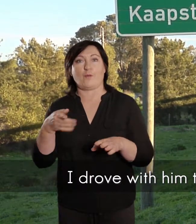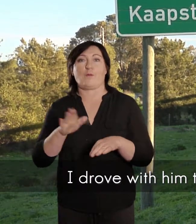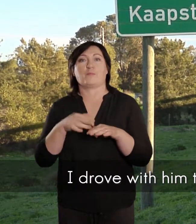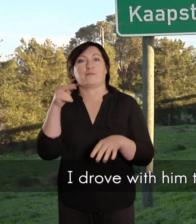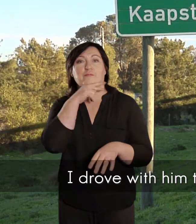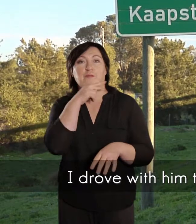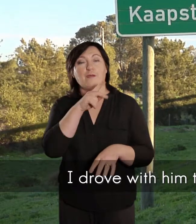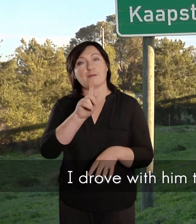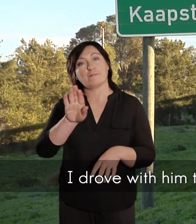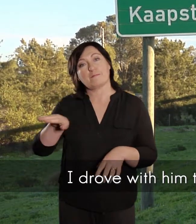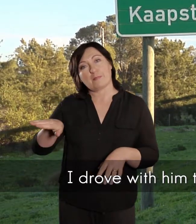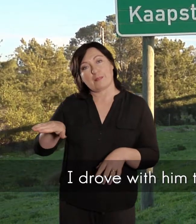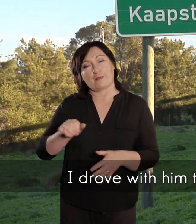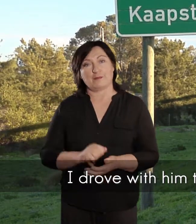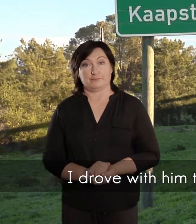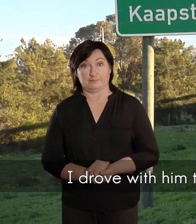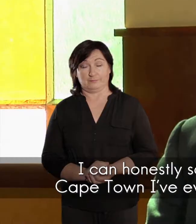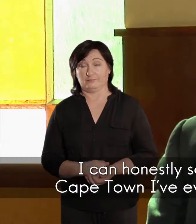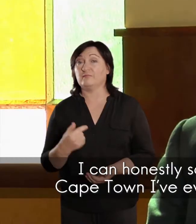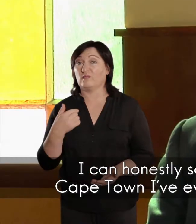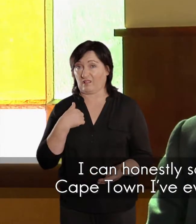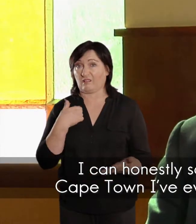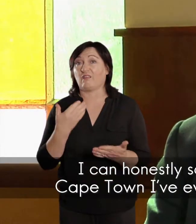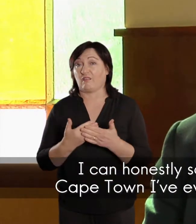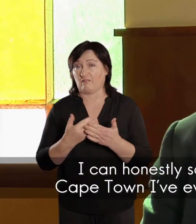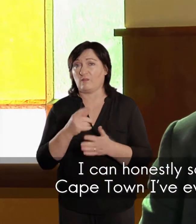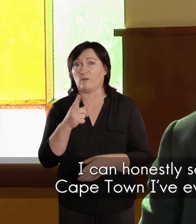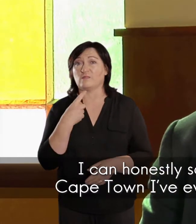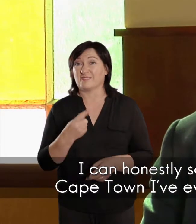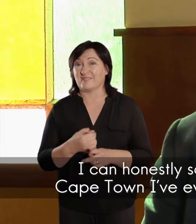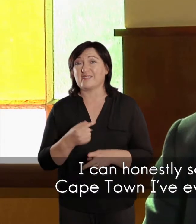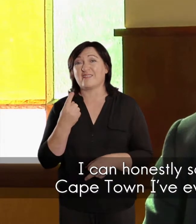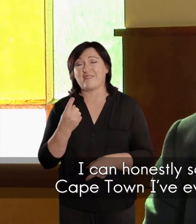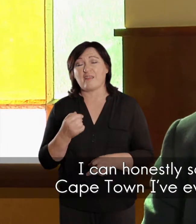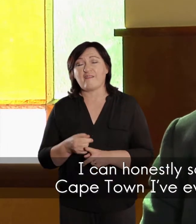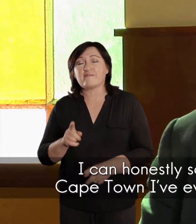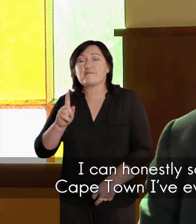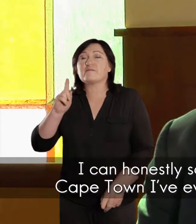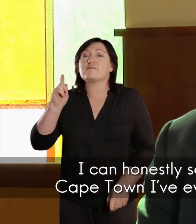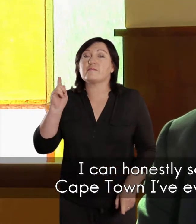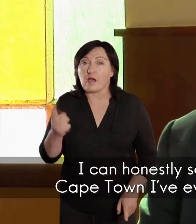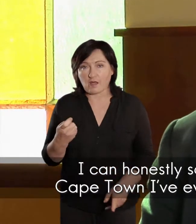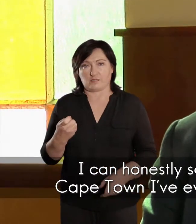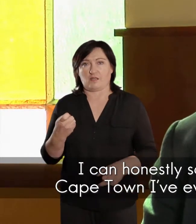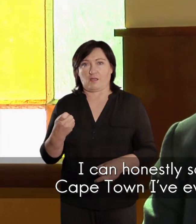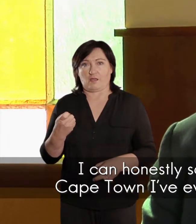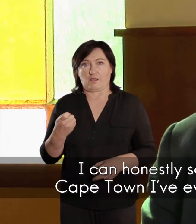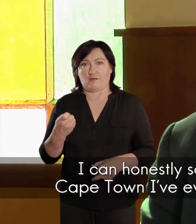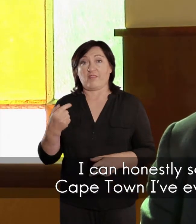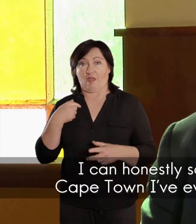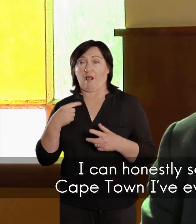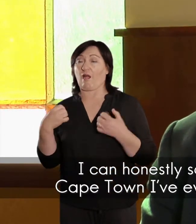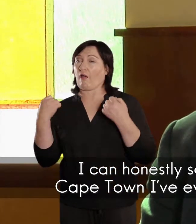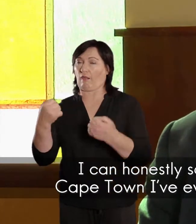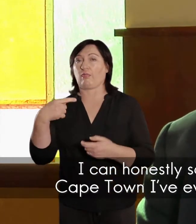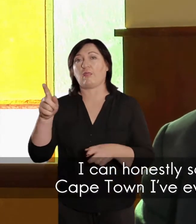op een vrijdag middag. Ek kan vir jou sê, dit was een van die vinnigste, ritte kaap toe,